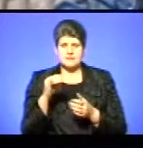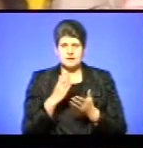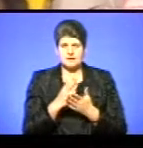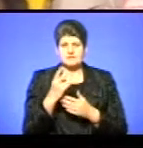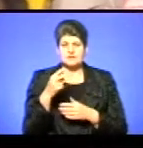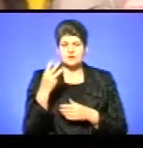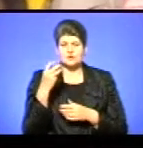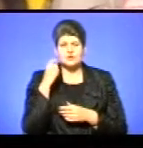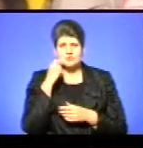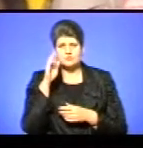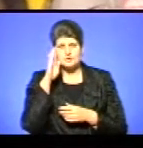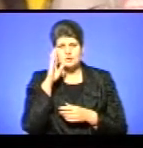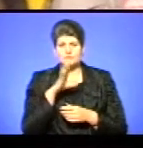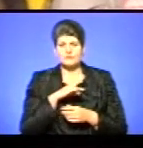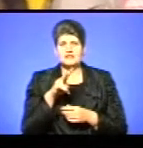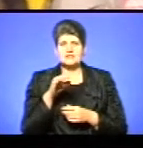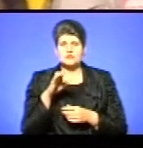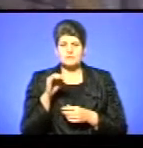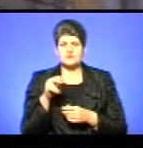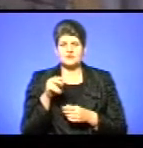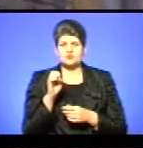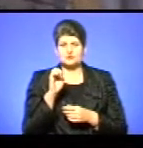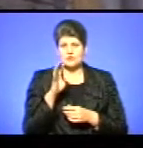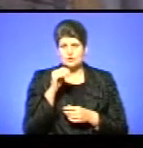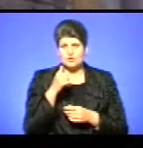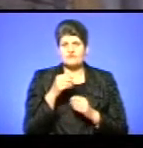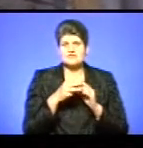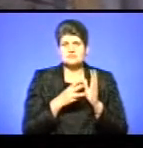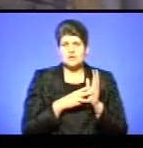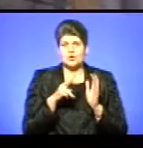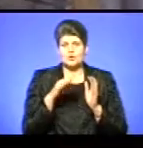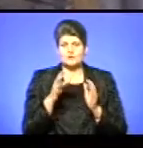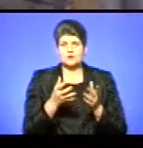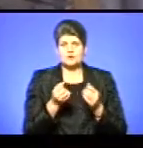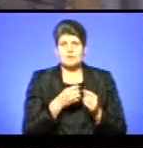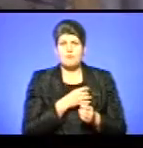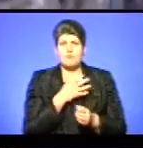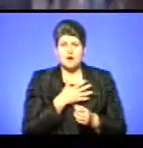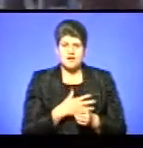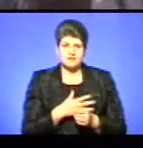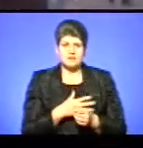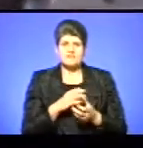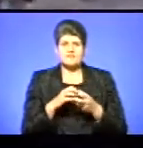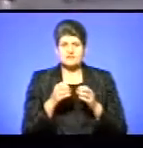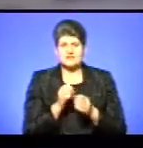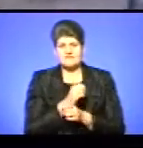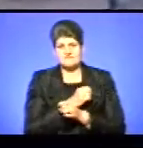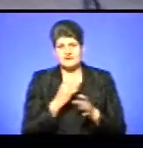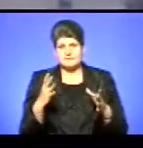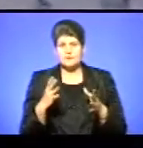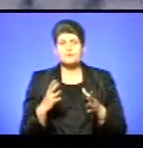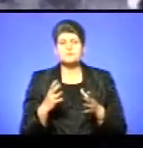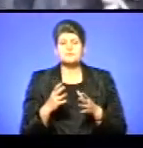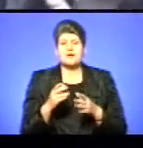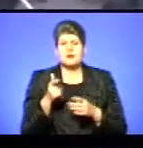на Майдані від листопада 2014 року. 18 лютого він отримав поранення у результаті вибуху гранати, а